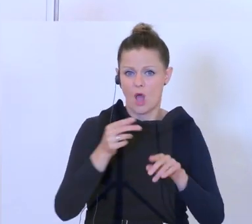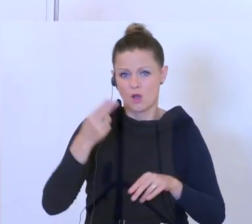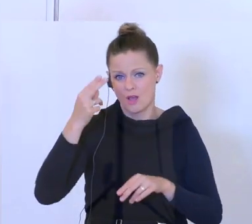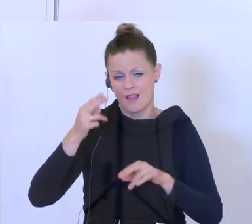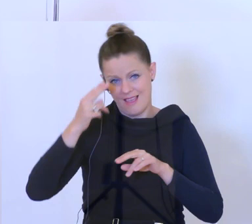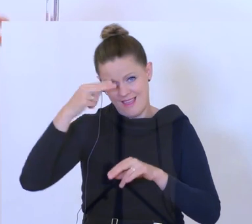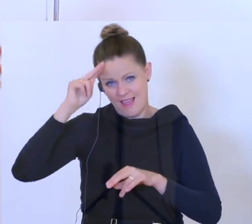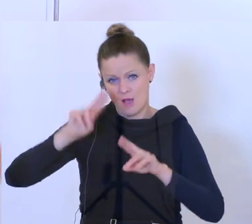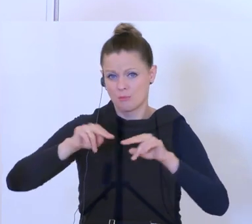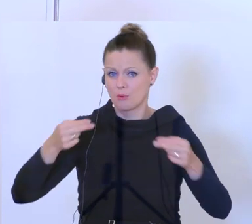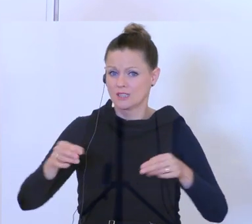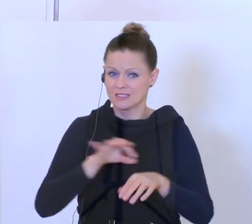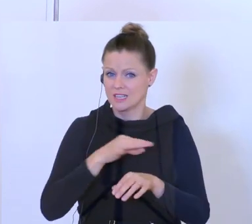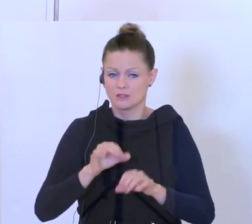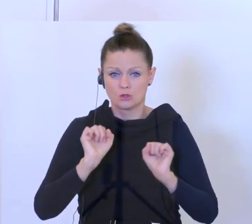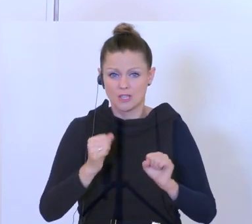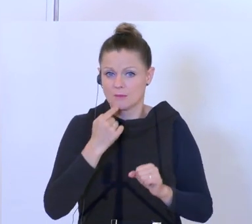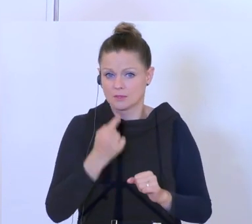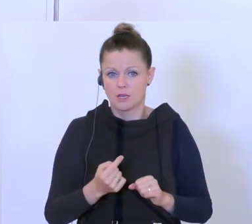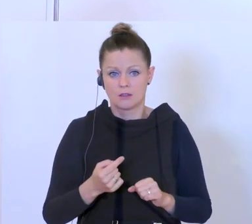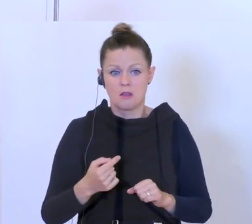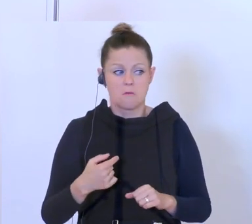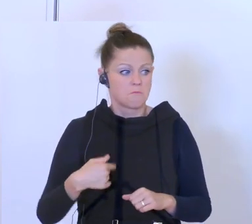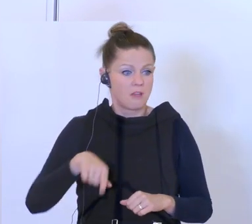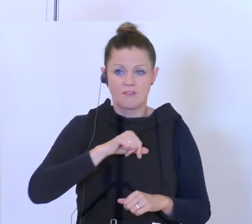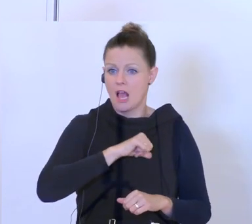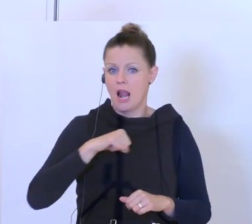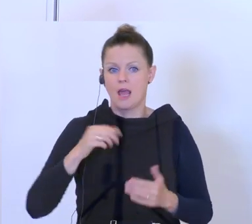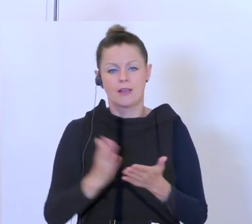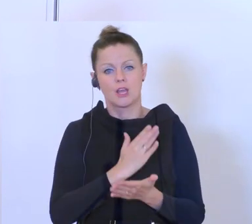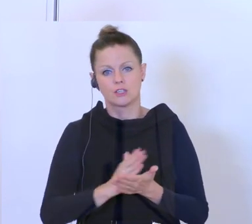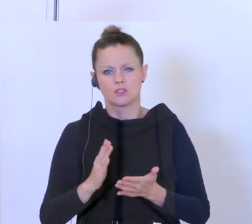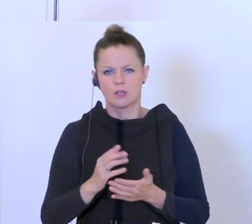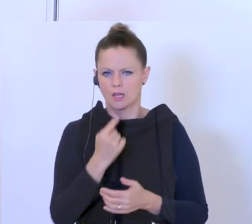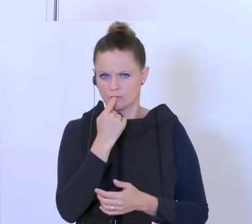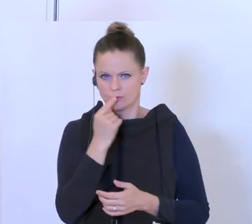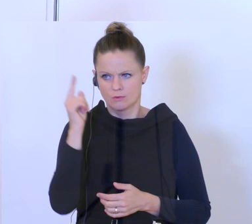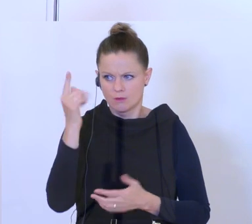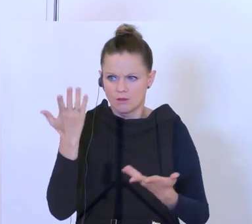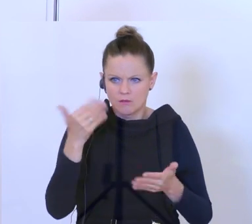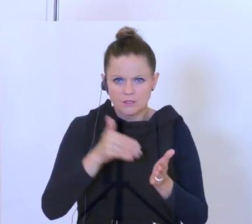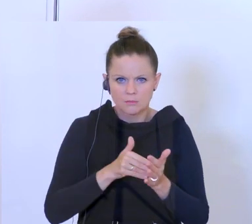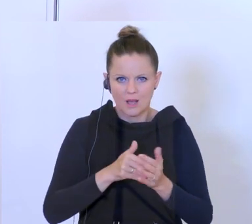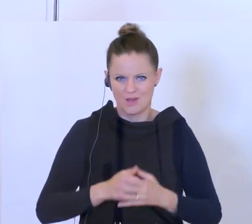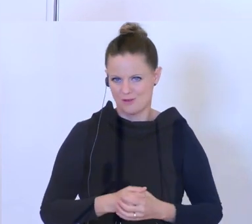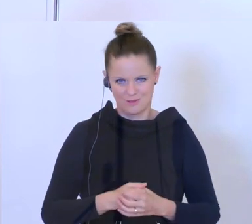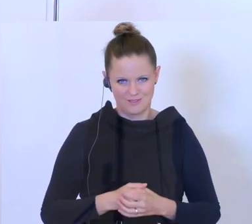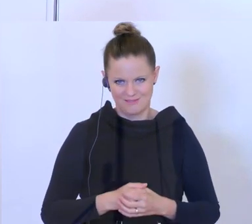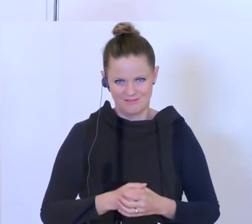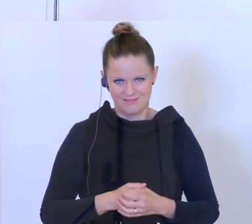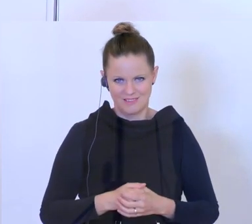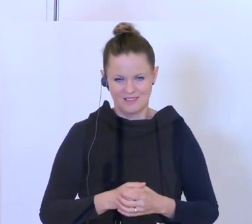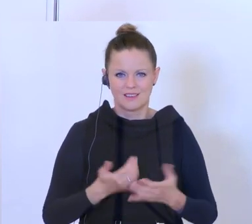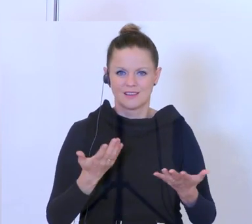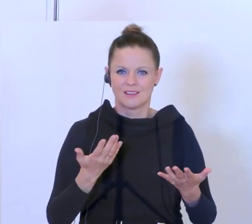selber allein dann noch gut dünken, entscheiden und hier mit der Kassa